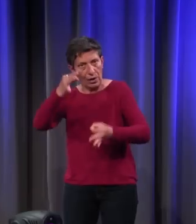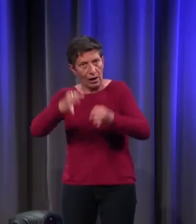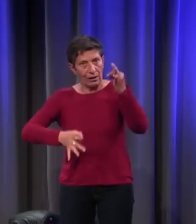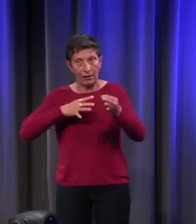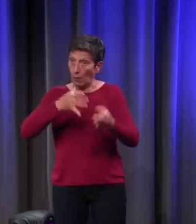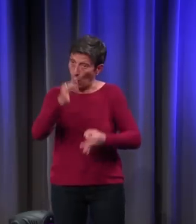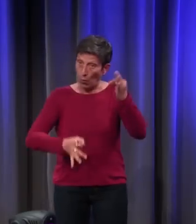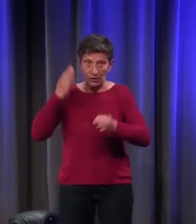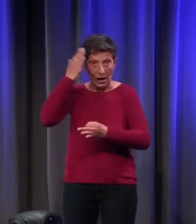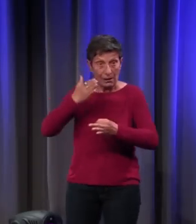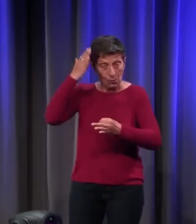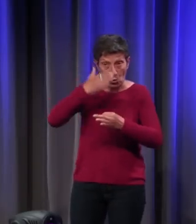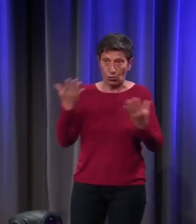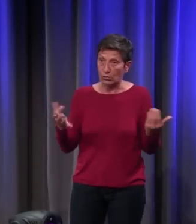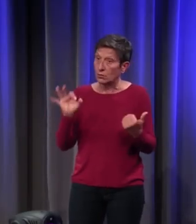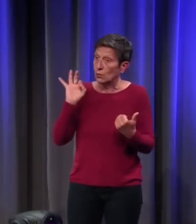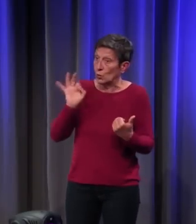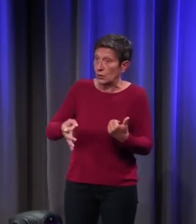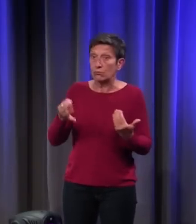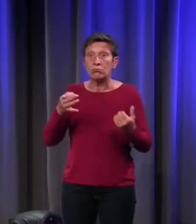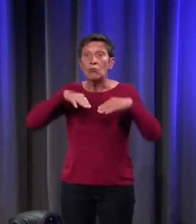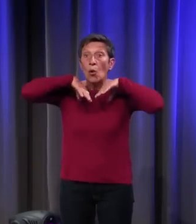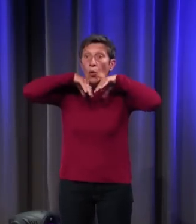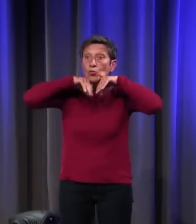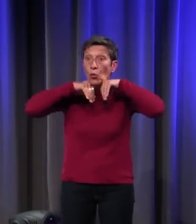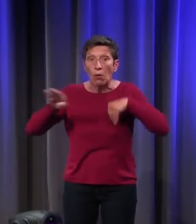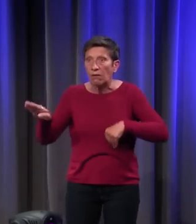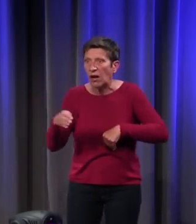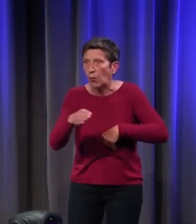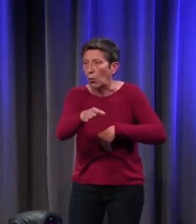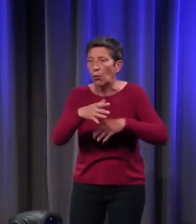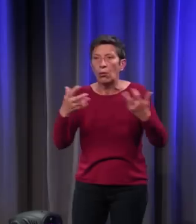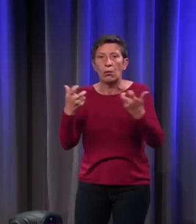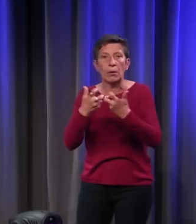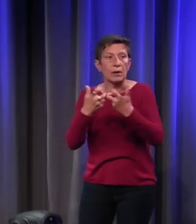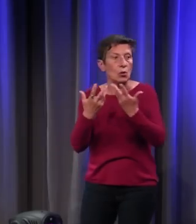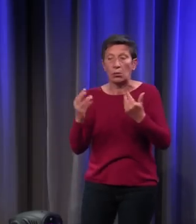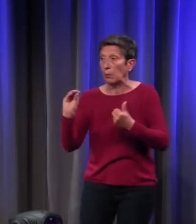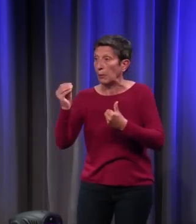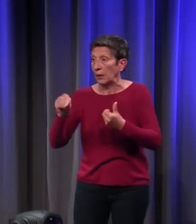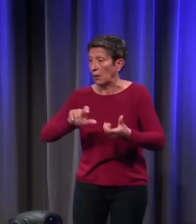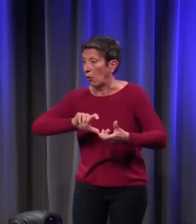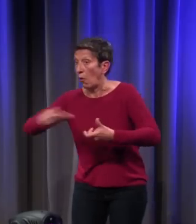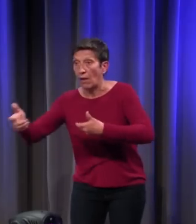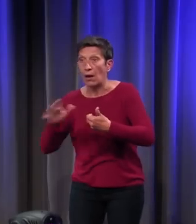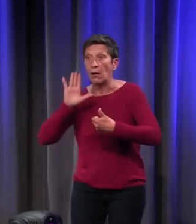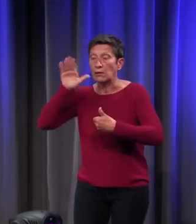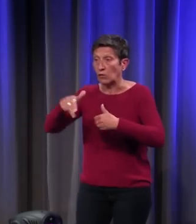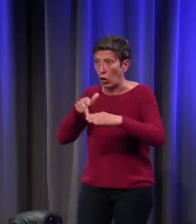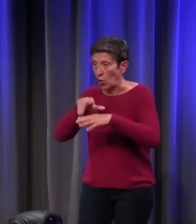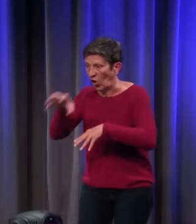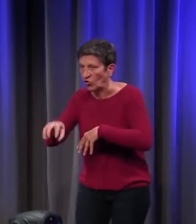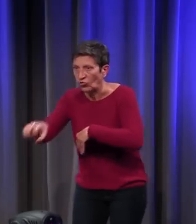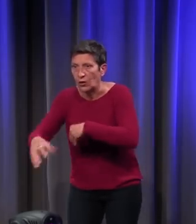procès d'animaux. Un cochon vagabond a renversé un nouveau-né dans son berceau et a commencé à le manger.